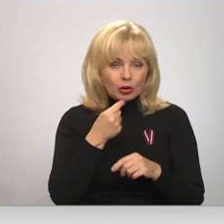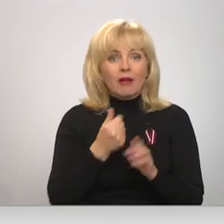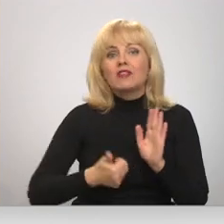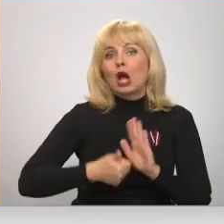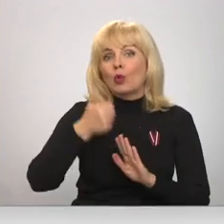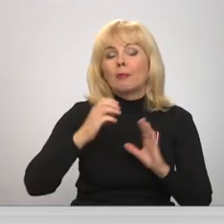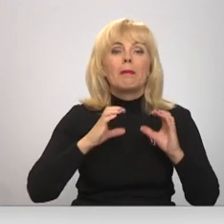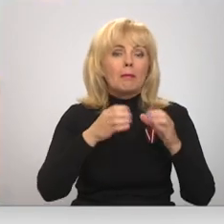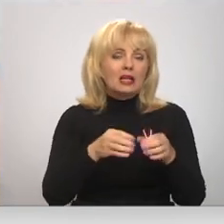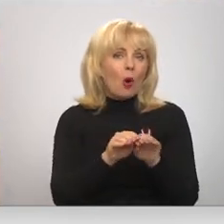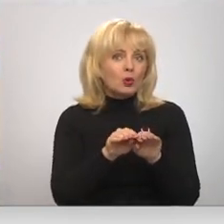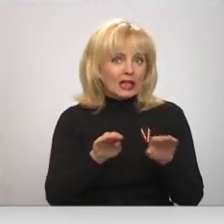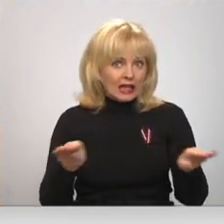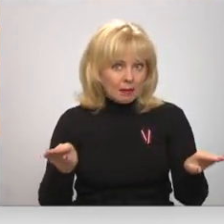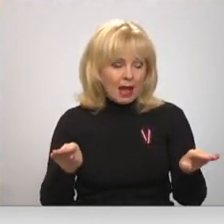labākajiem pasaules līmenī.